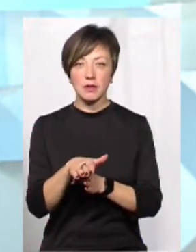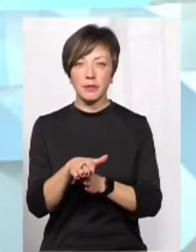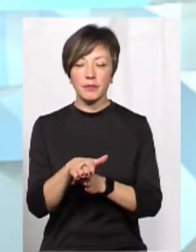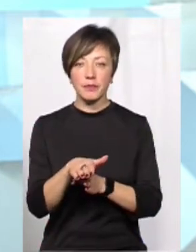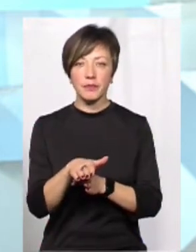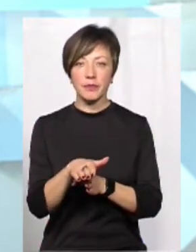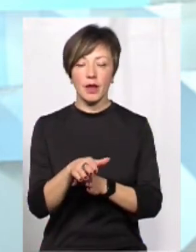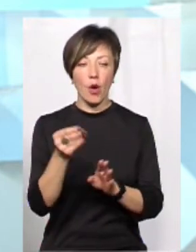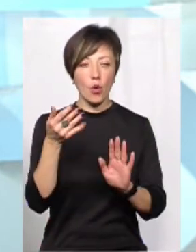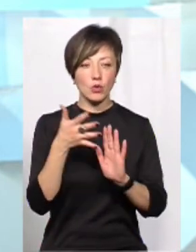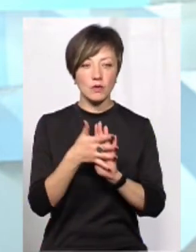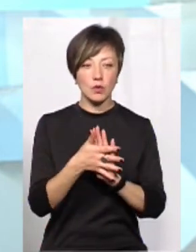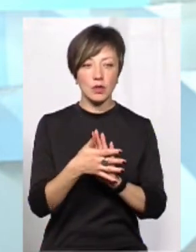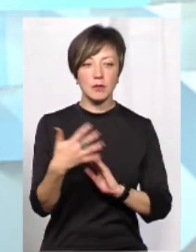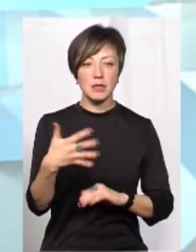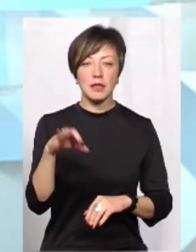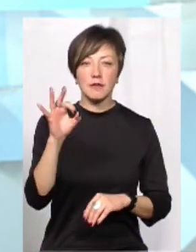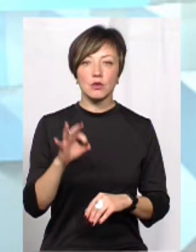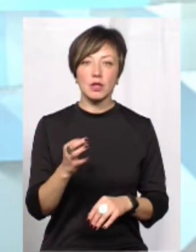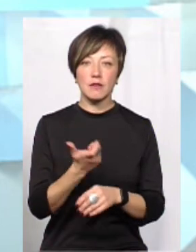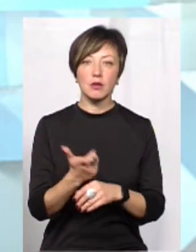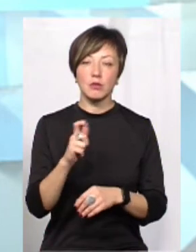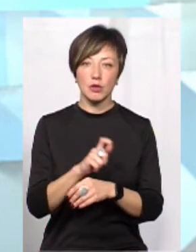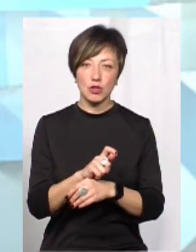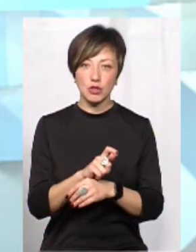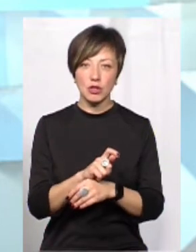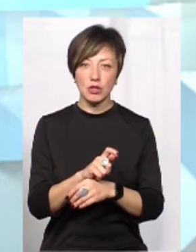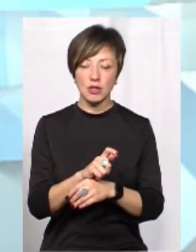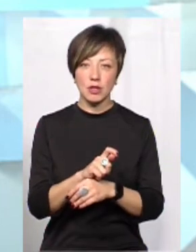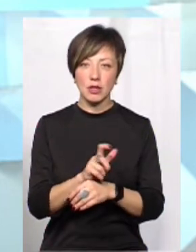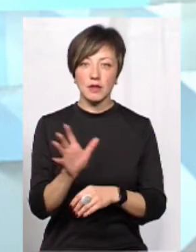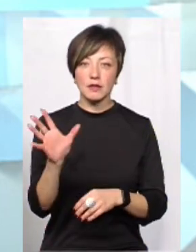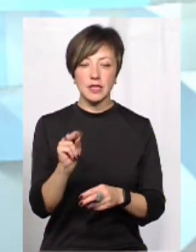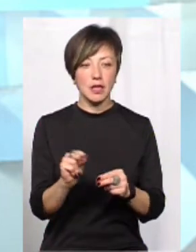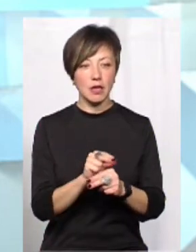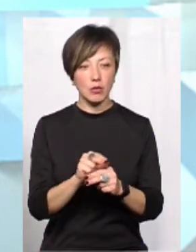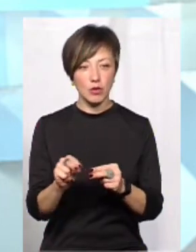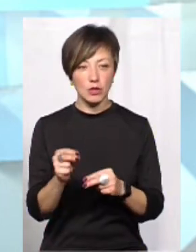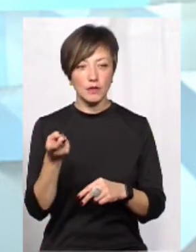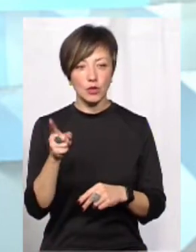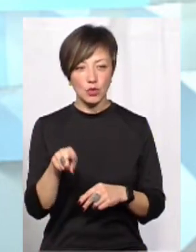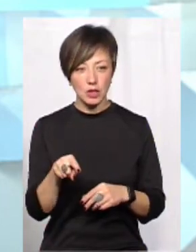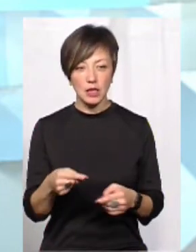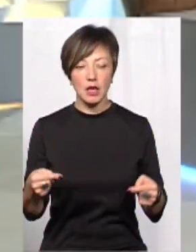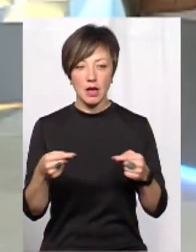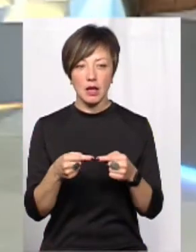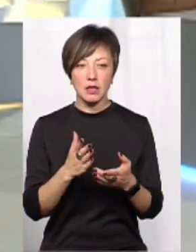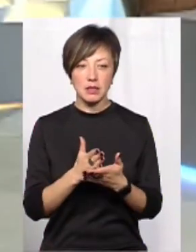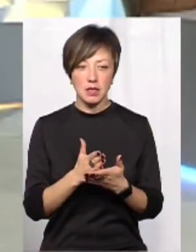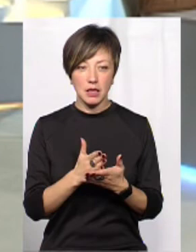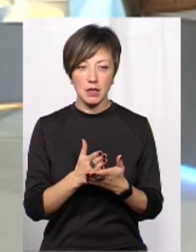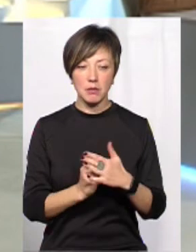вони освоюють там 50% і більше всіх ремонтів. І от тоді якраз і є